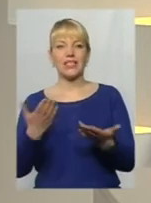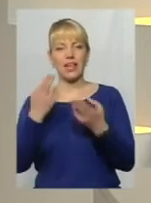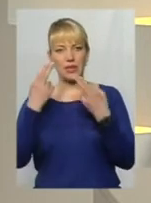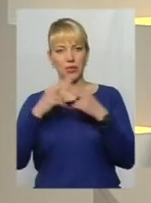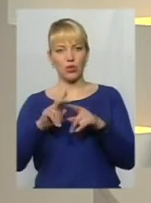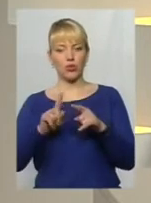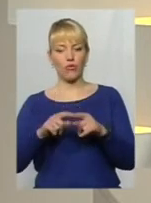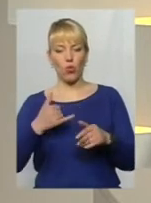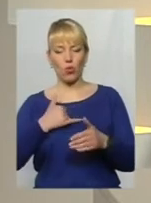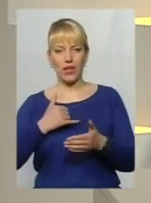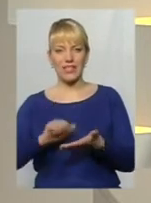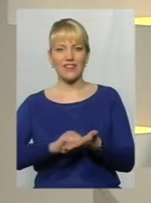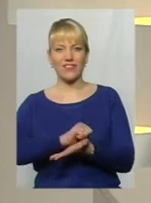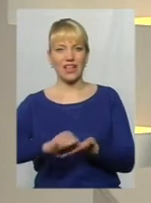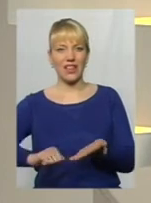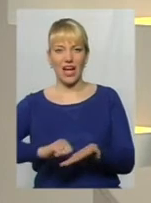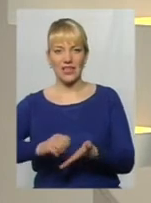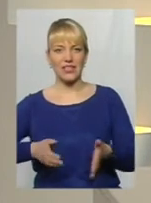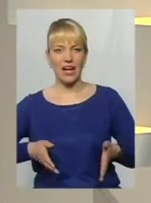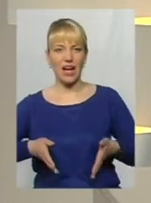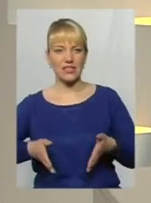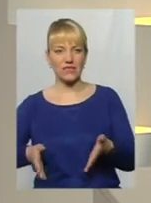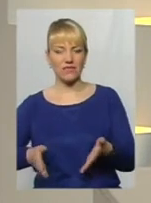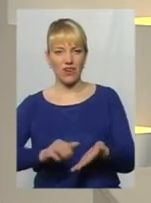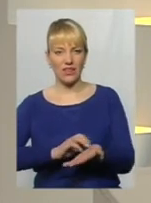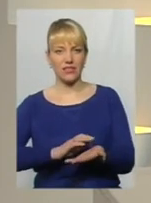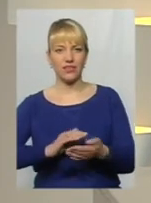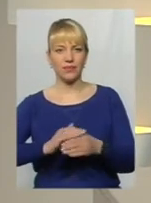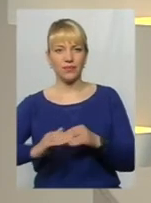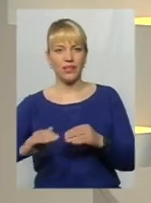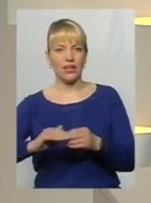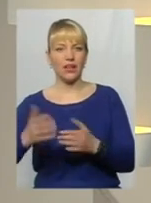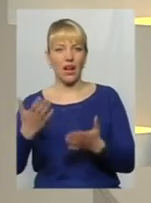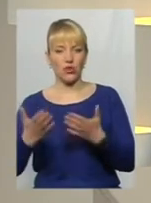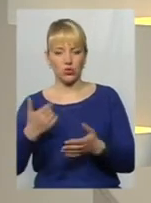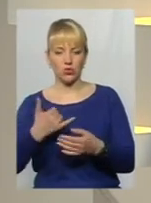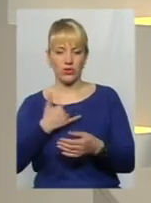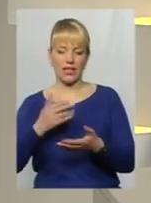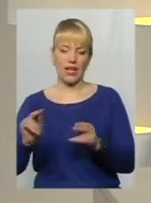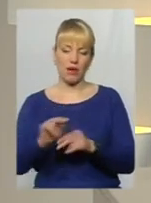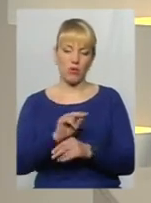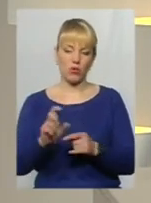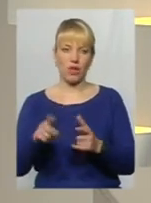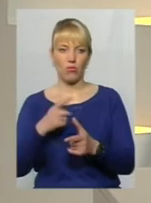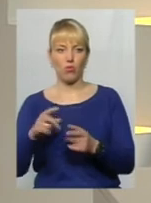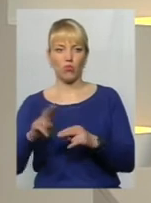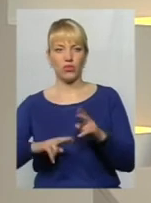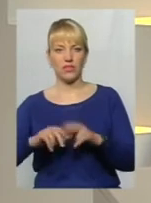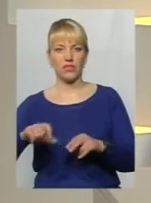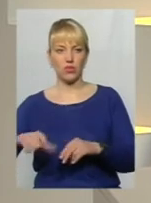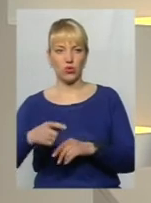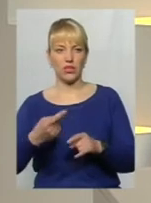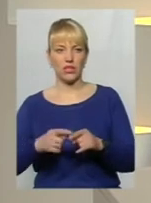вкладається в нас асфальт? Ну тобто є ж якийсь, якщо будь-який ремонт або будівництво дороги, це все одно